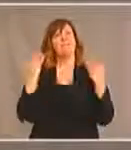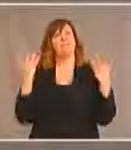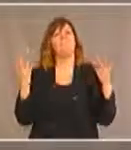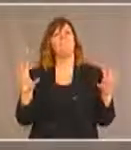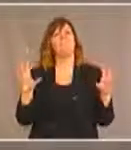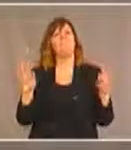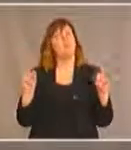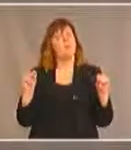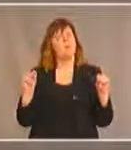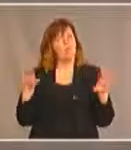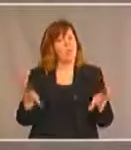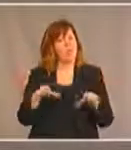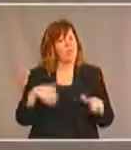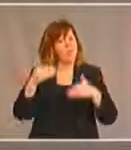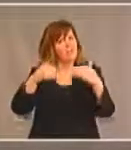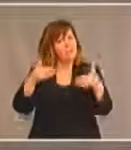des traités